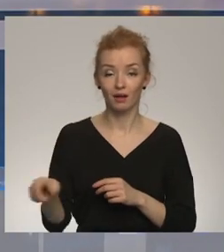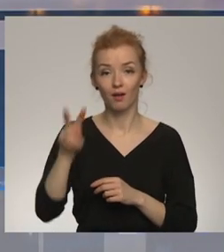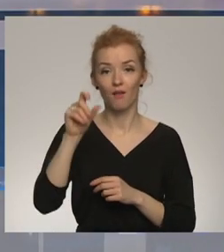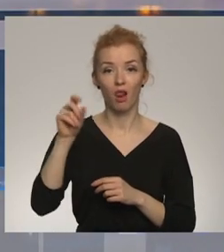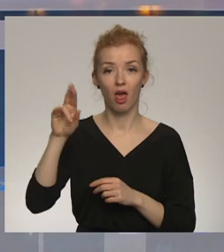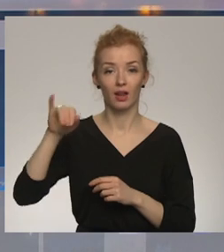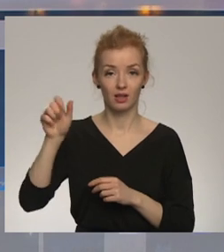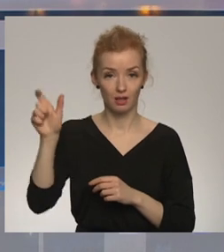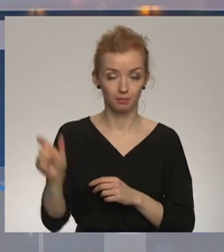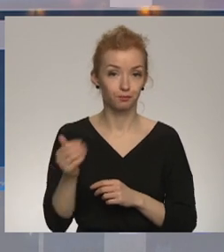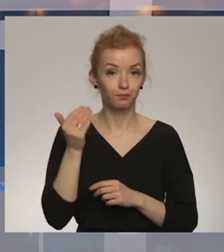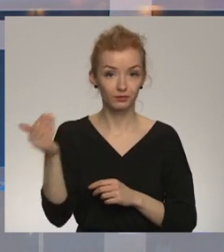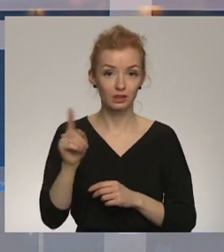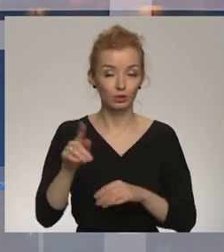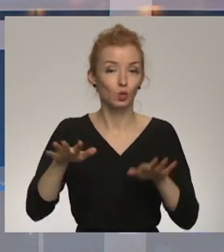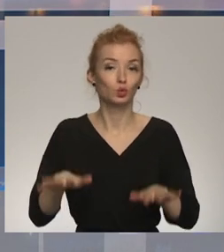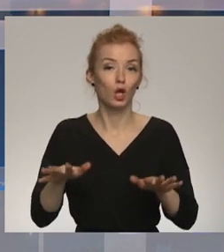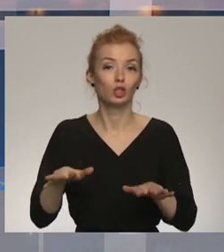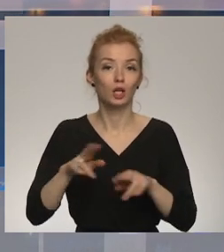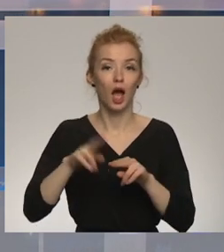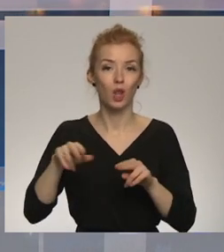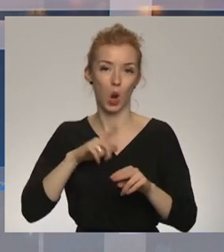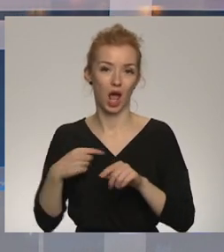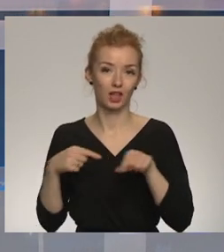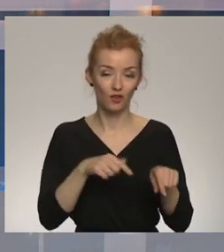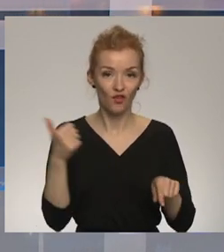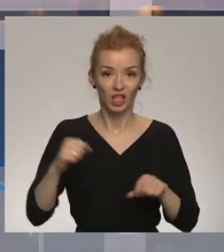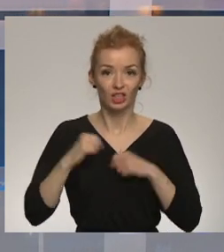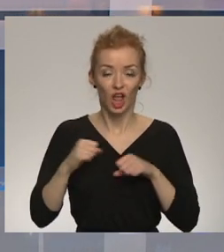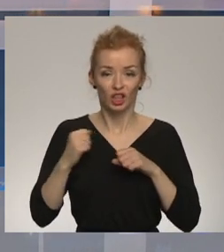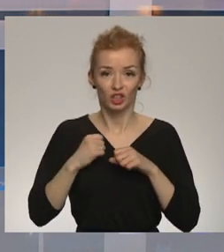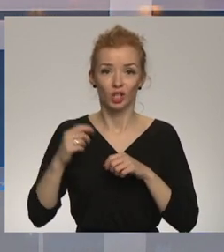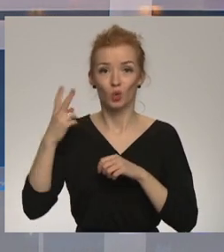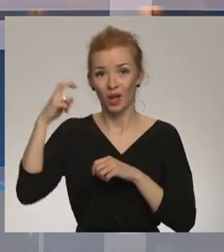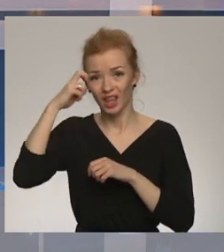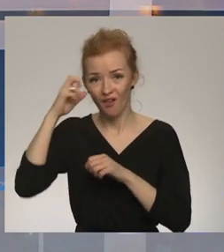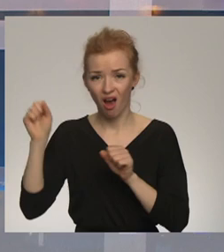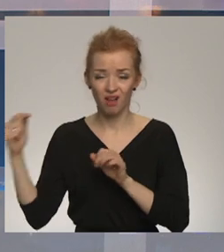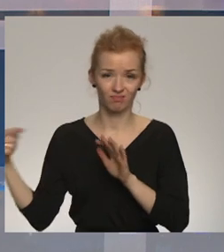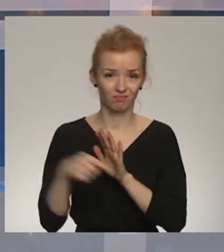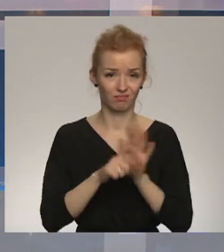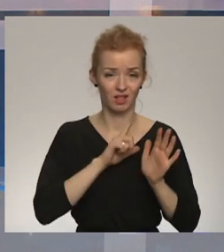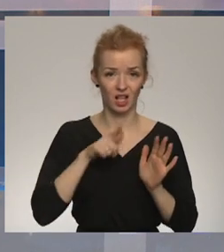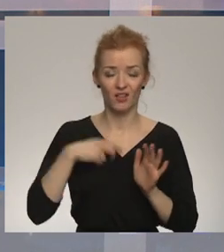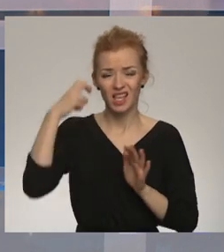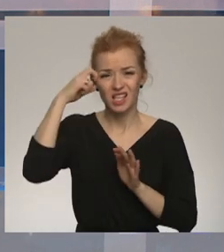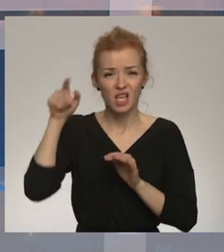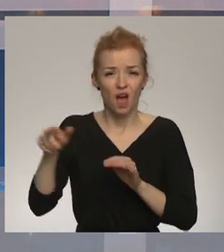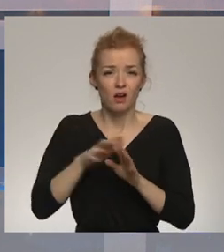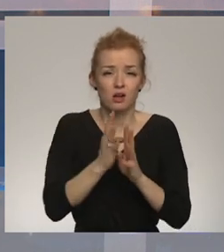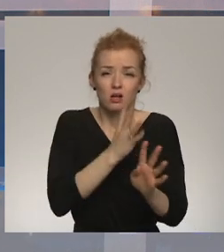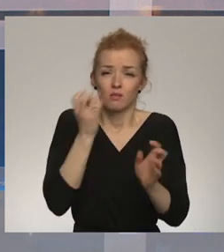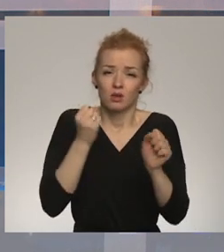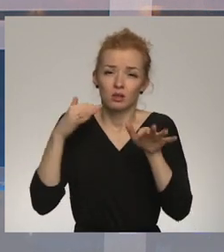Gončarovu. Sievietē ir uzturēšanās atļauj Latvijā un pašlaik viņa mēģina nokļūt atpakaļ Latvijā. Kievā ir milzīgi sastrēgumi,